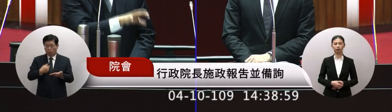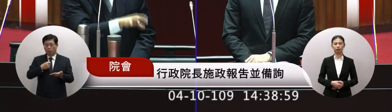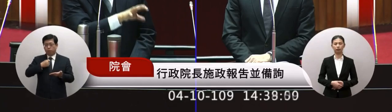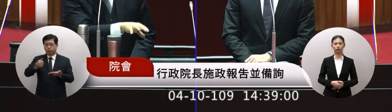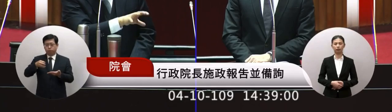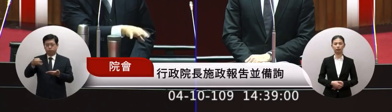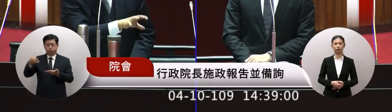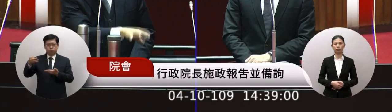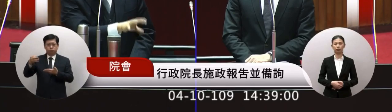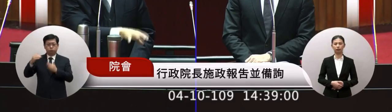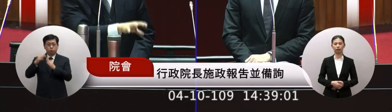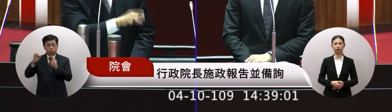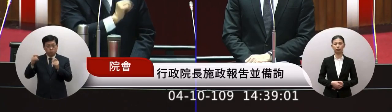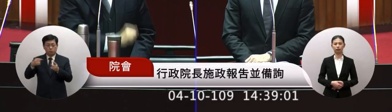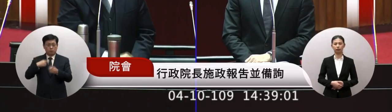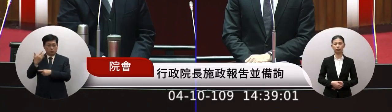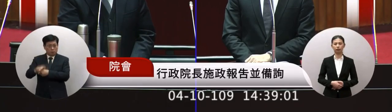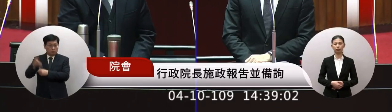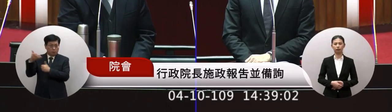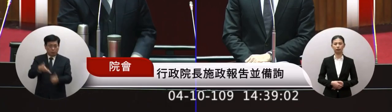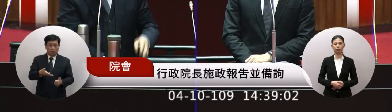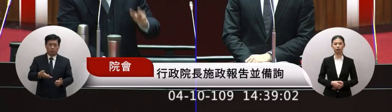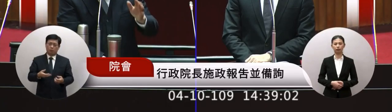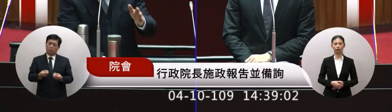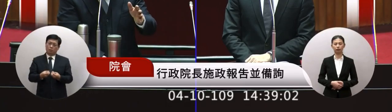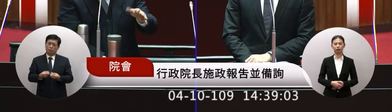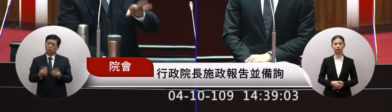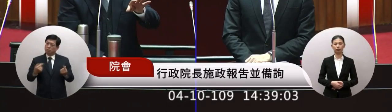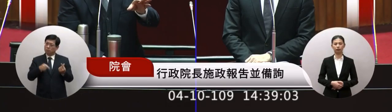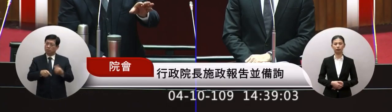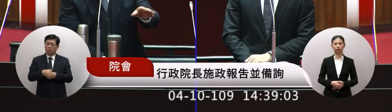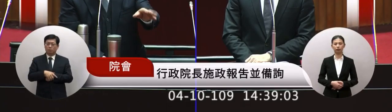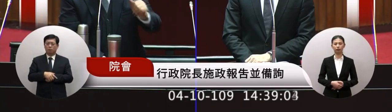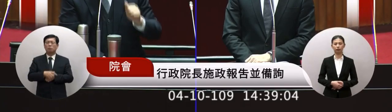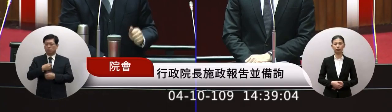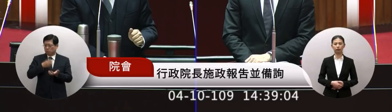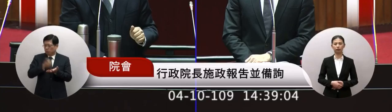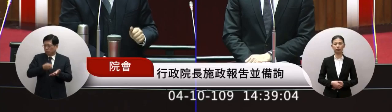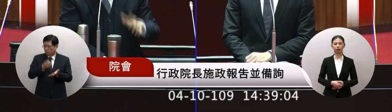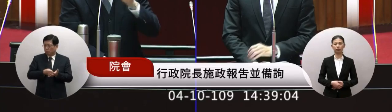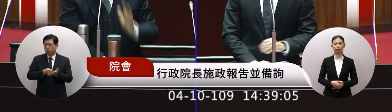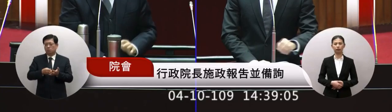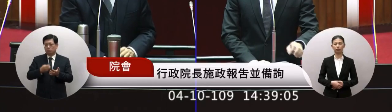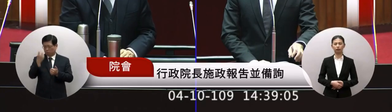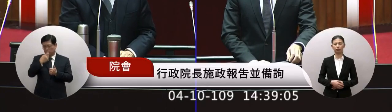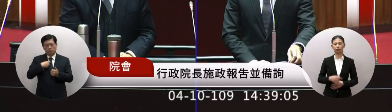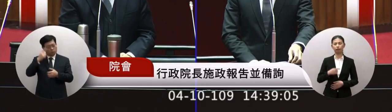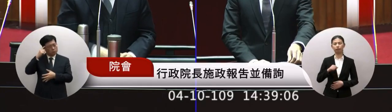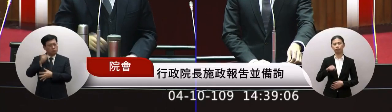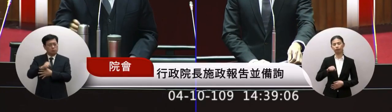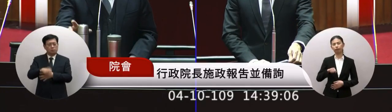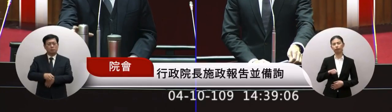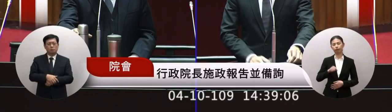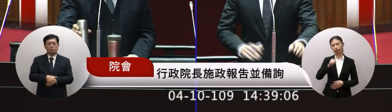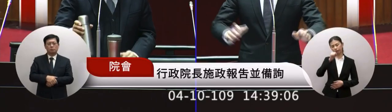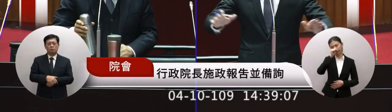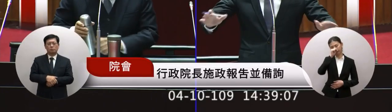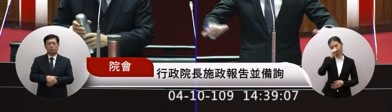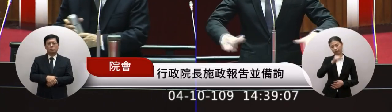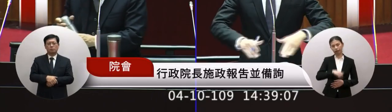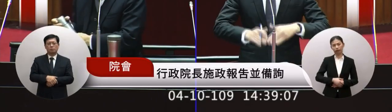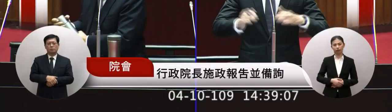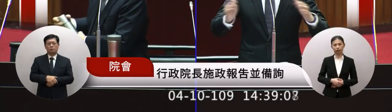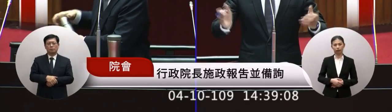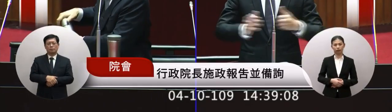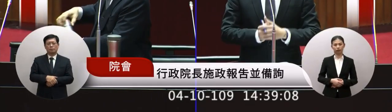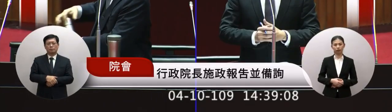我們的八成的火鍋子如果這個要比較嚴重這我贊成好這個部門我